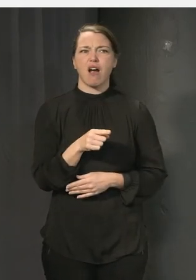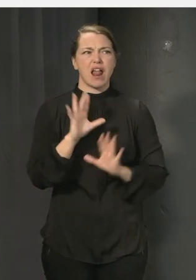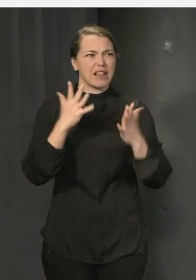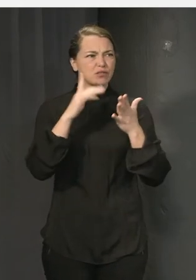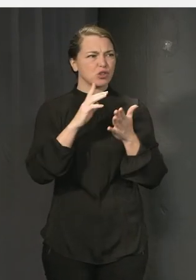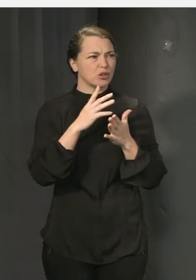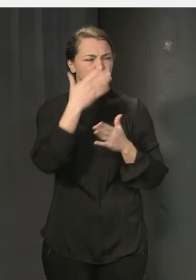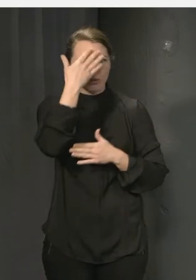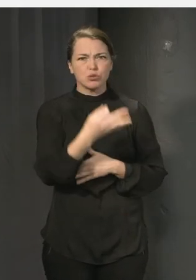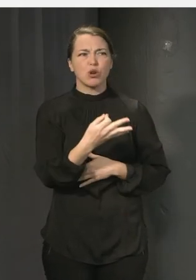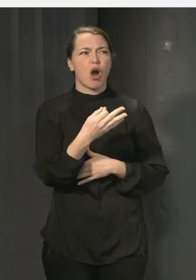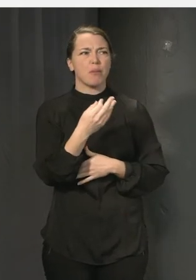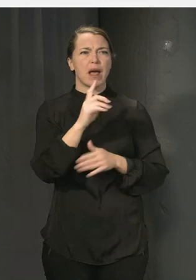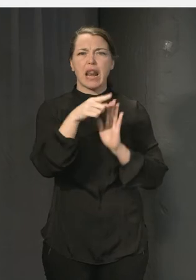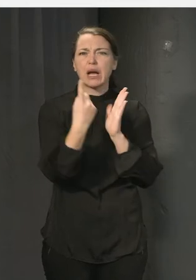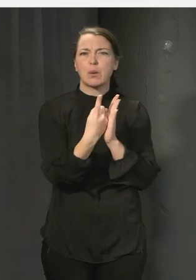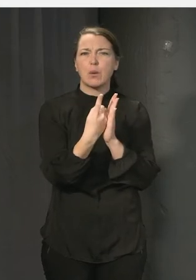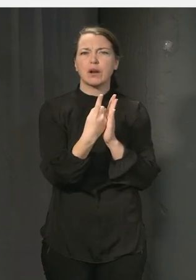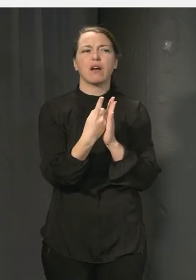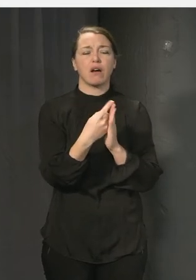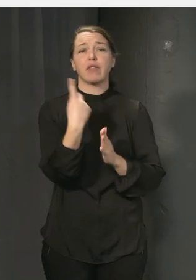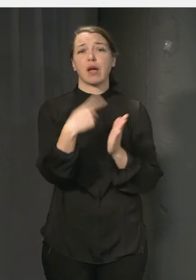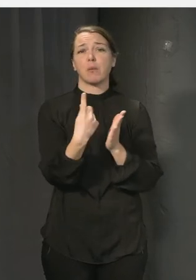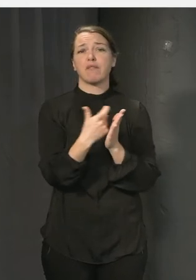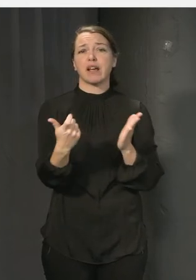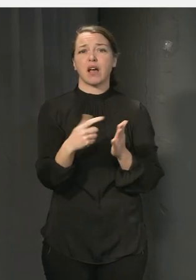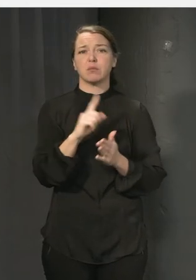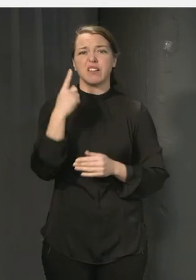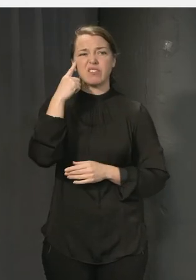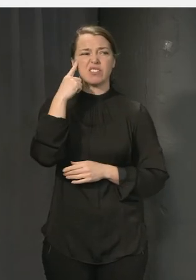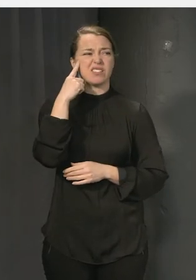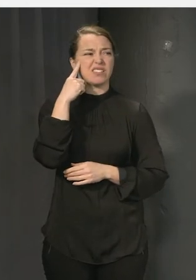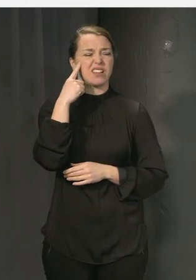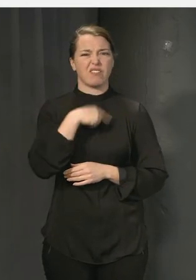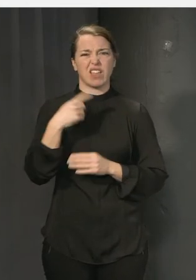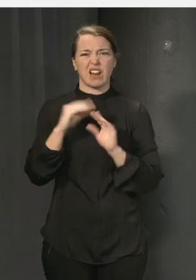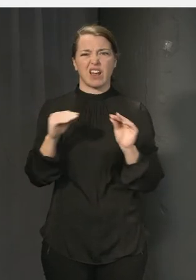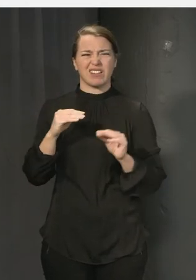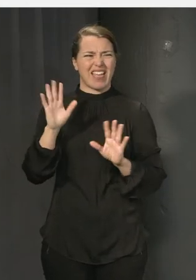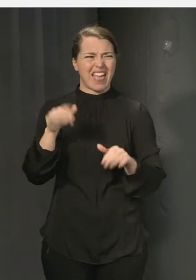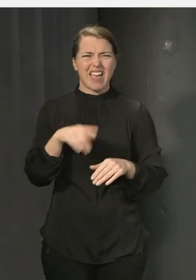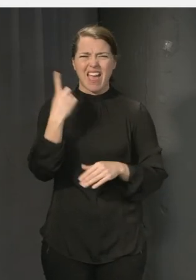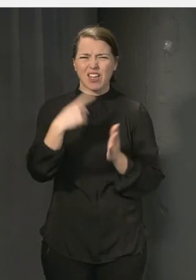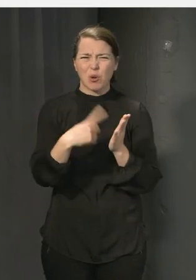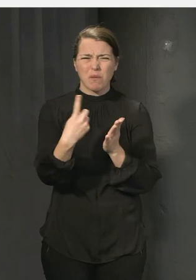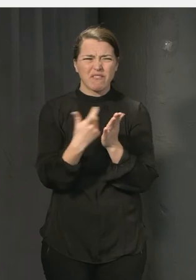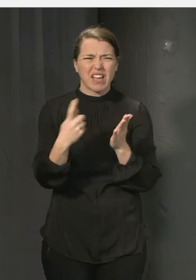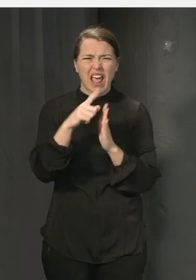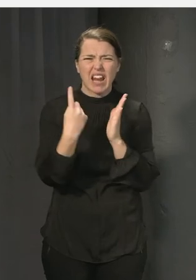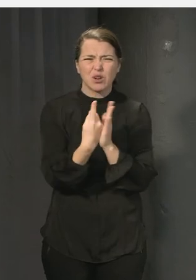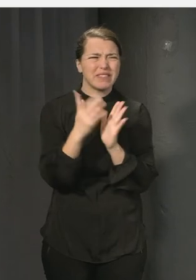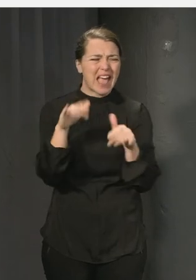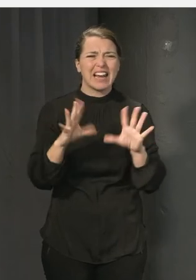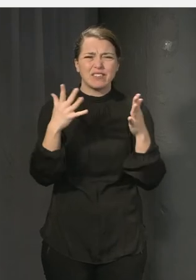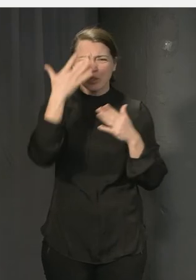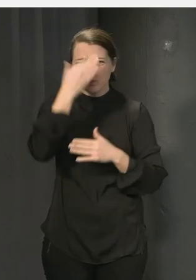livskunskap en gång i veckan. Men sen fattade vi att nej men det kan man ju inte ha en gång i veckan. Det måste man ha hela tiden. Livskunskap är ju någonting som man